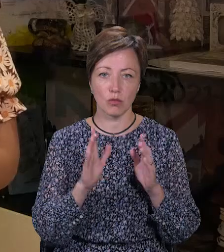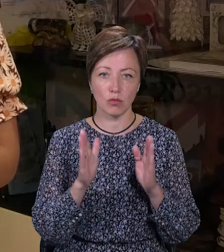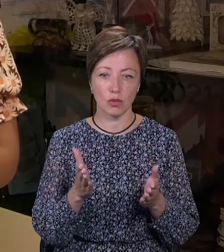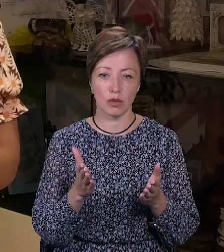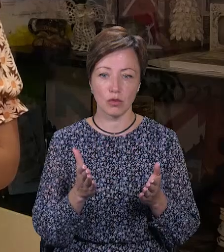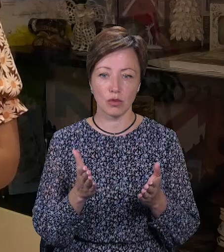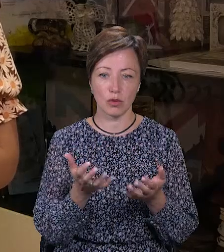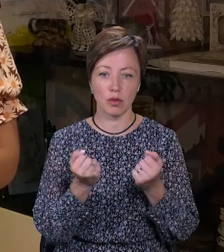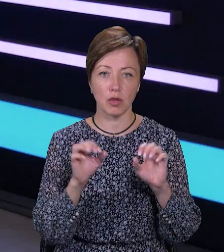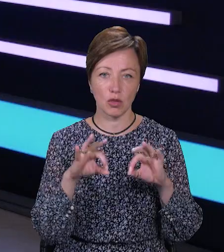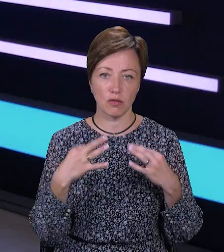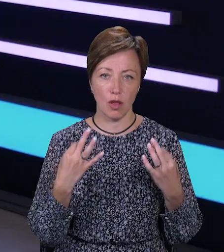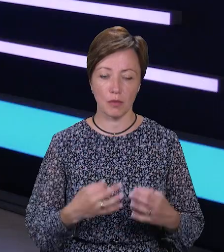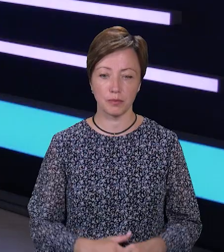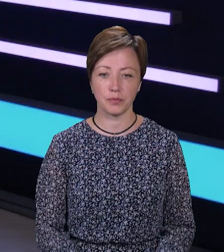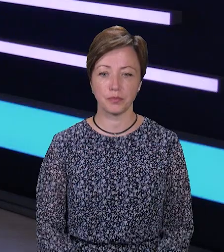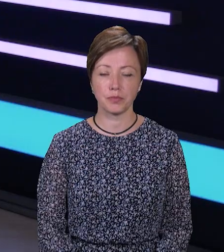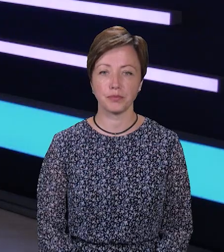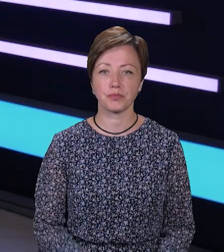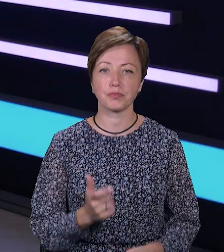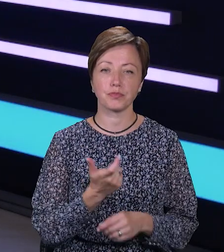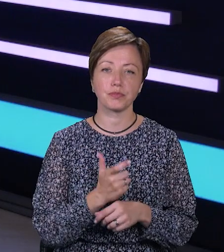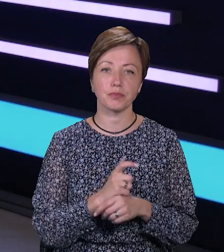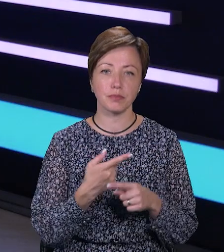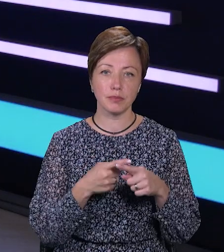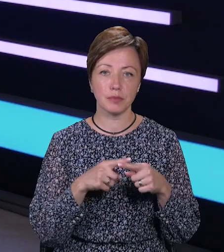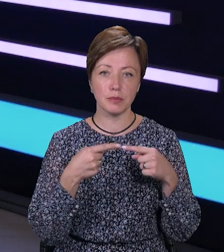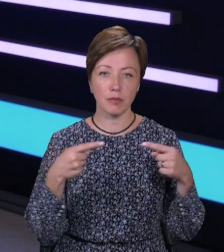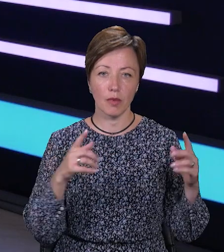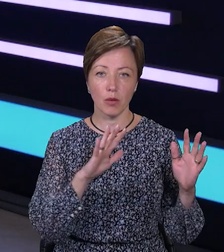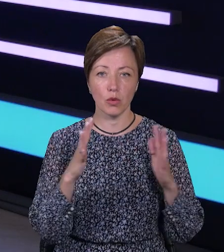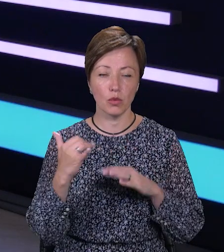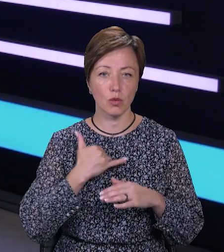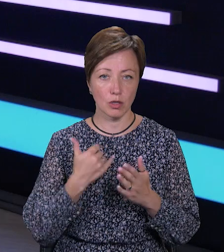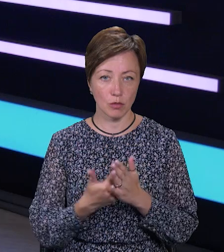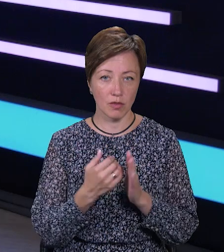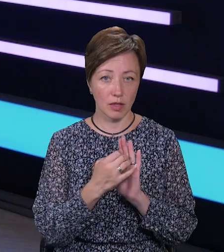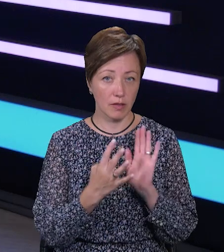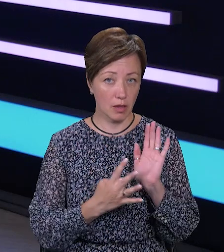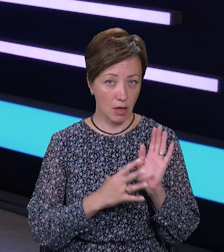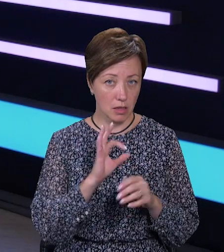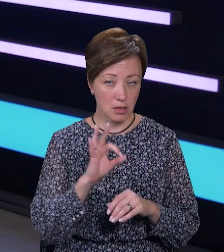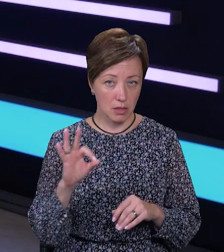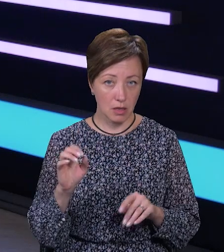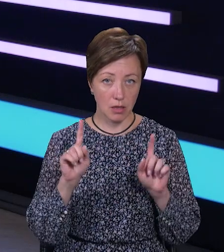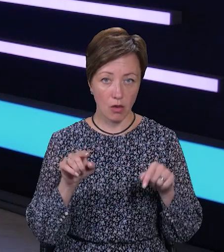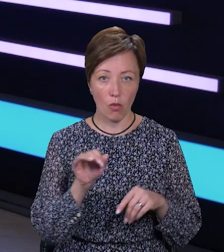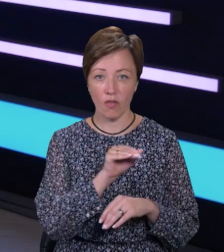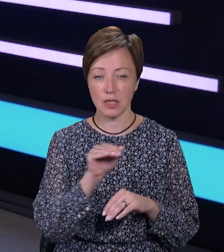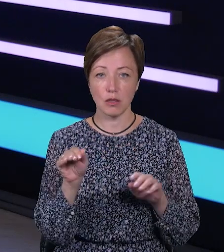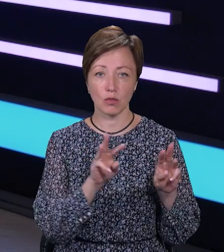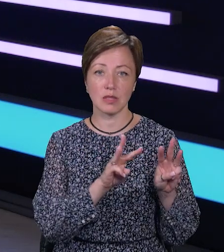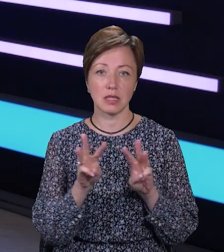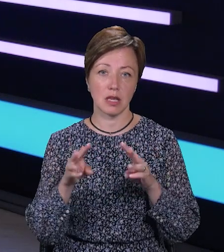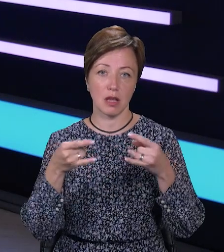отримувати дозвола. Більше про ці та інші події у нашому випуску о 19-й, а також на офіційному